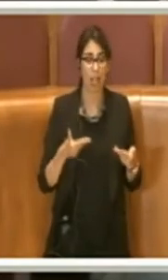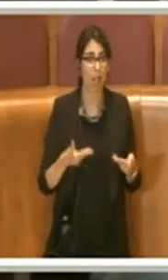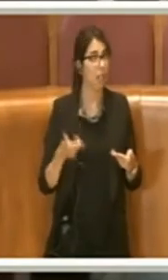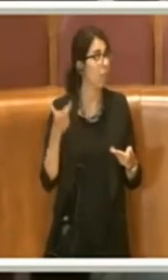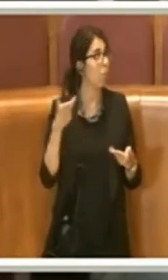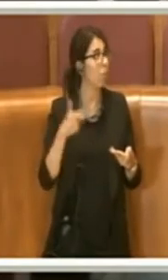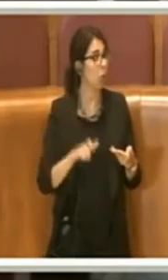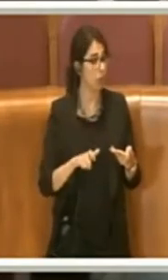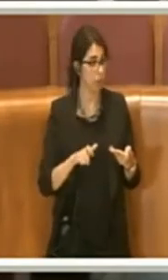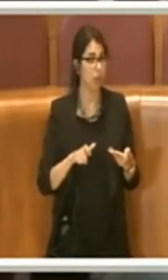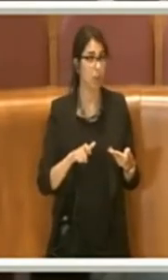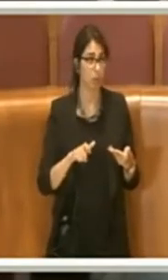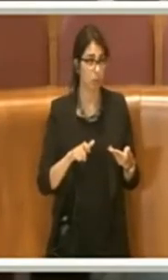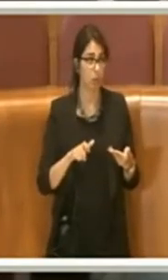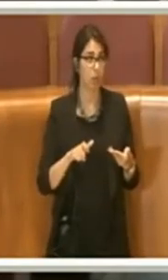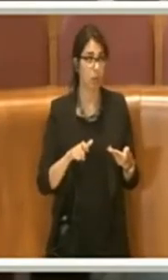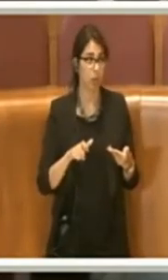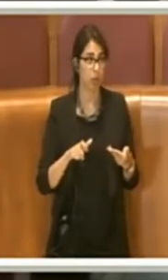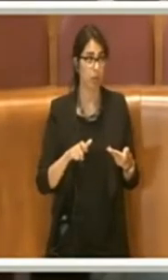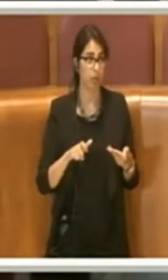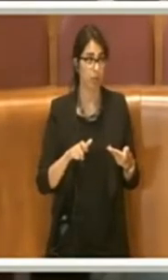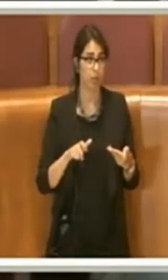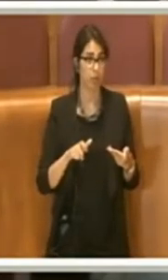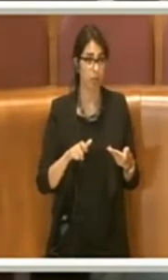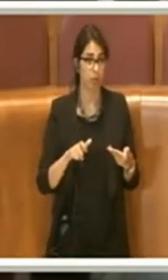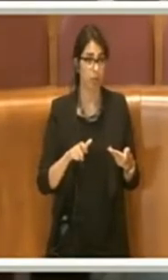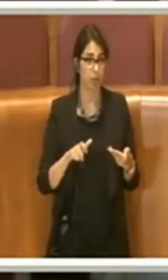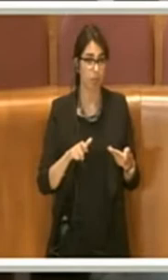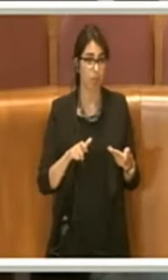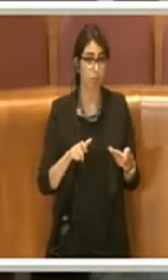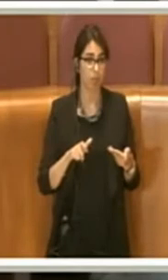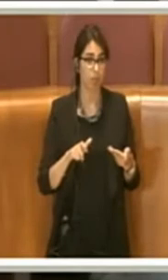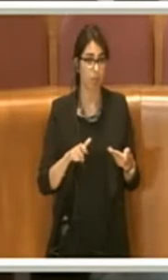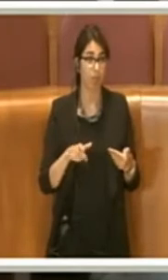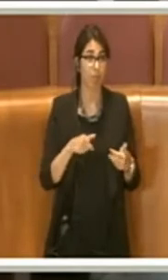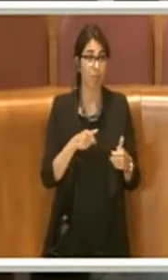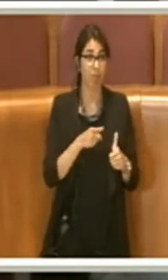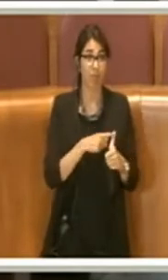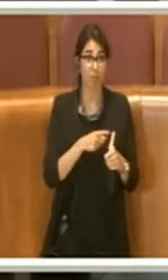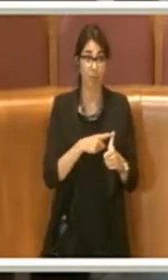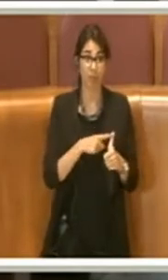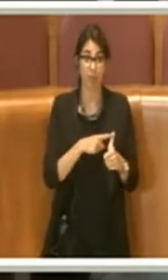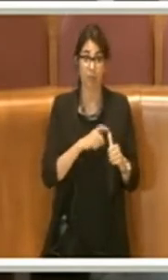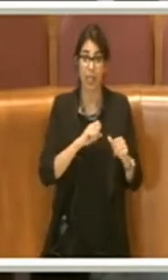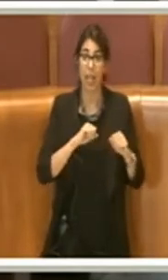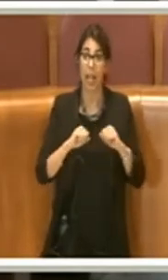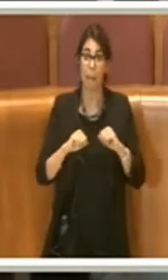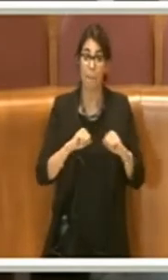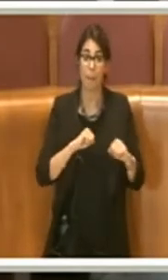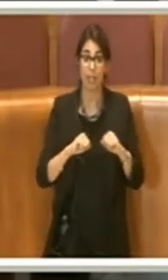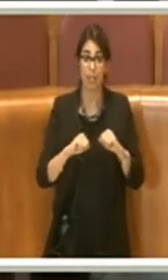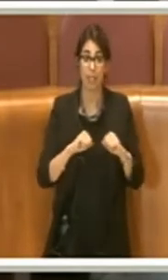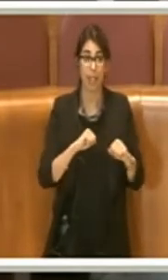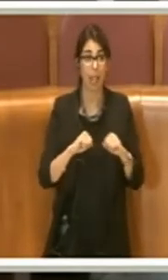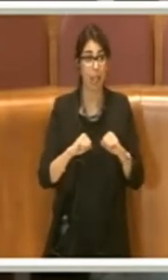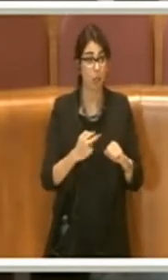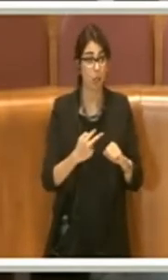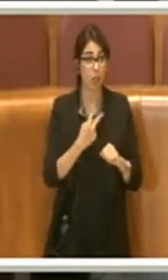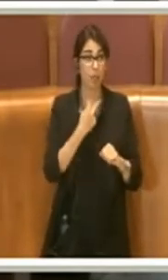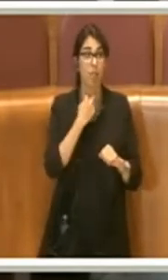l'amministrazione ha aumentato, diciamo ha dovuto gestire